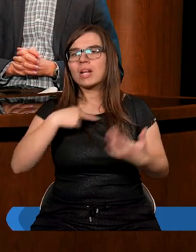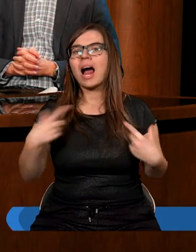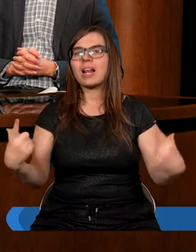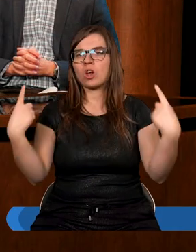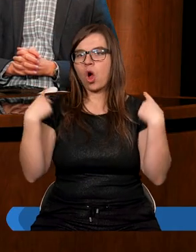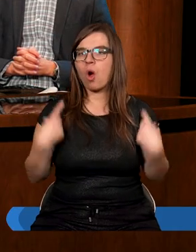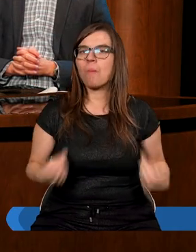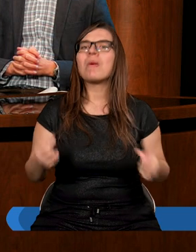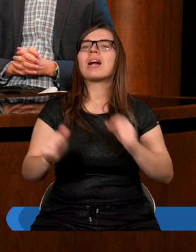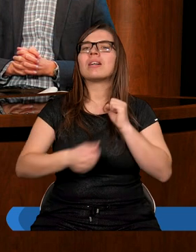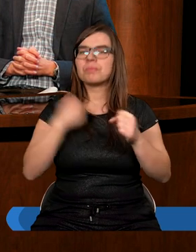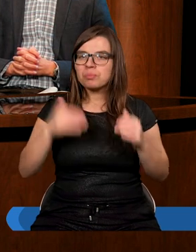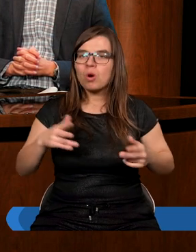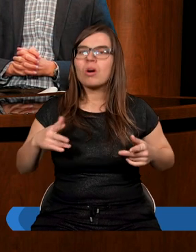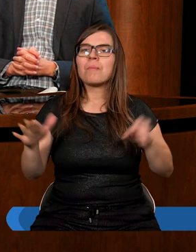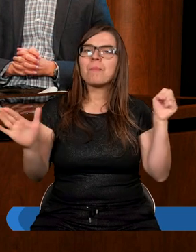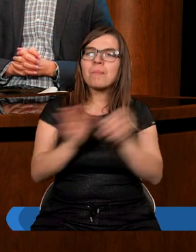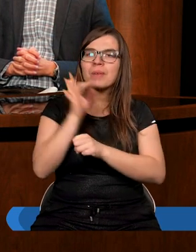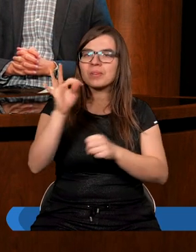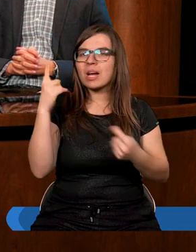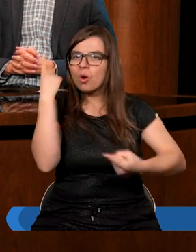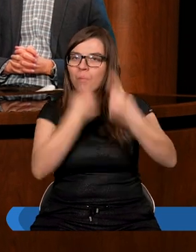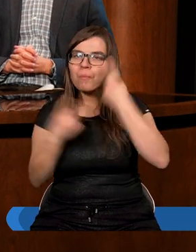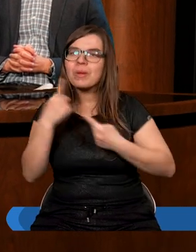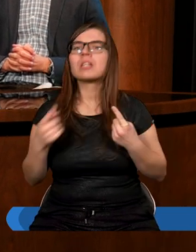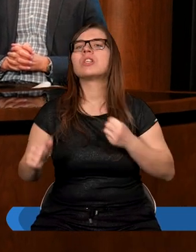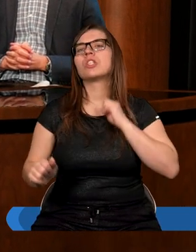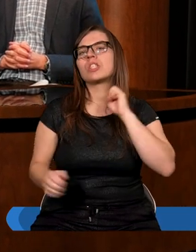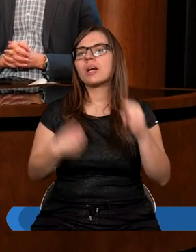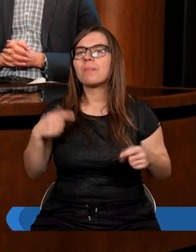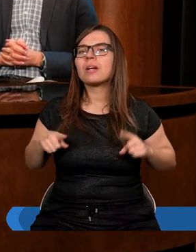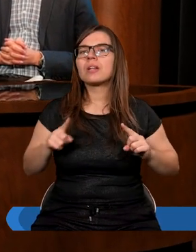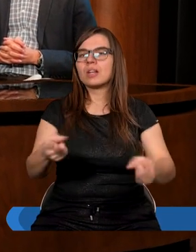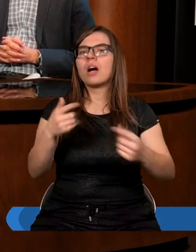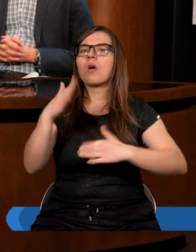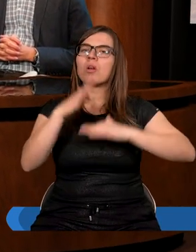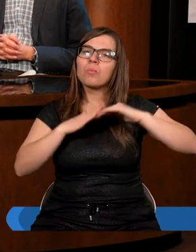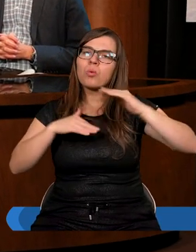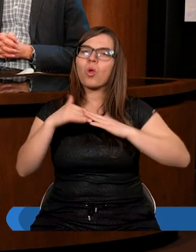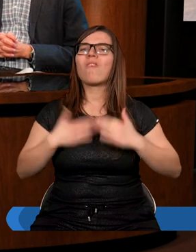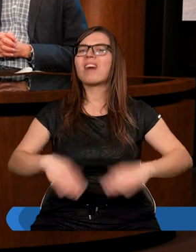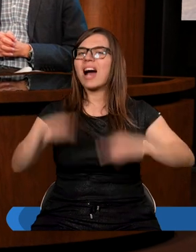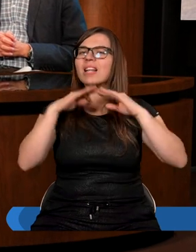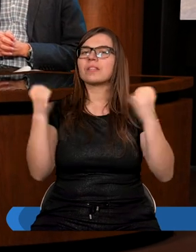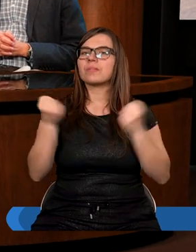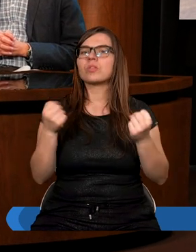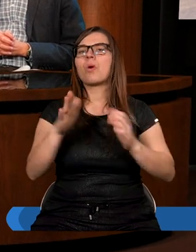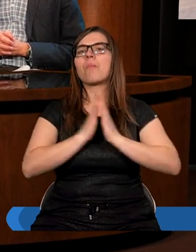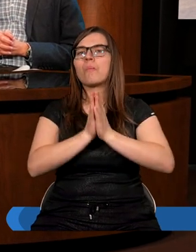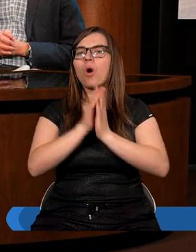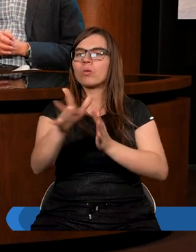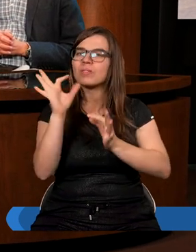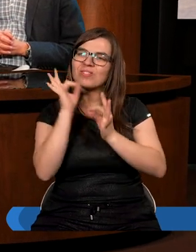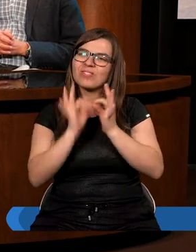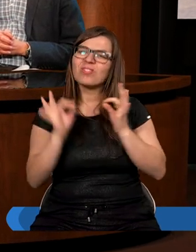żebyśmy wypowiadali Jego myśli, żebyśmy wzajemnie się tutaj zbudowali. Prosimy Cię o Twoją